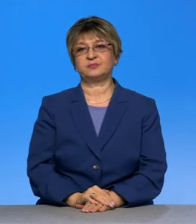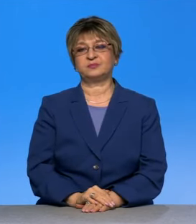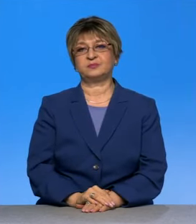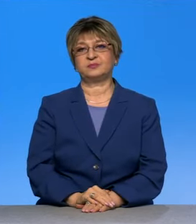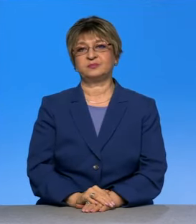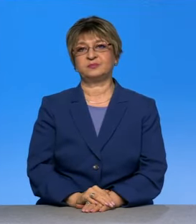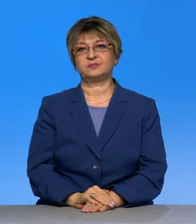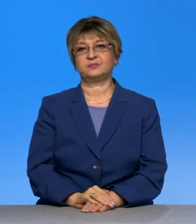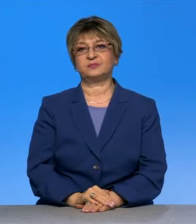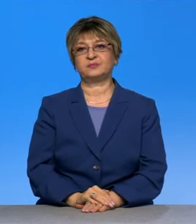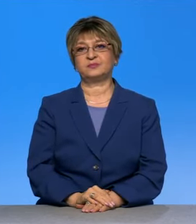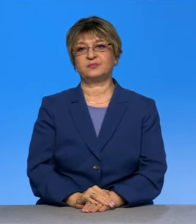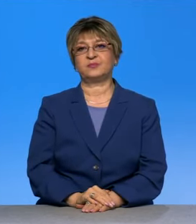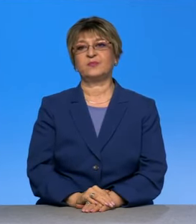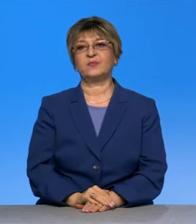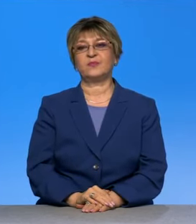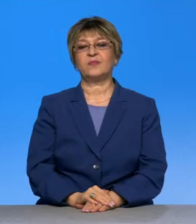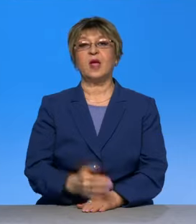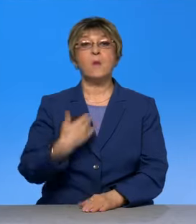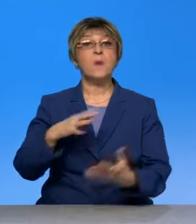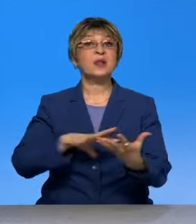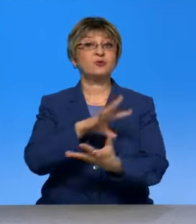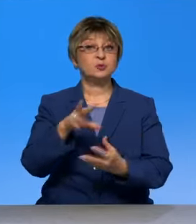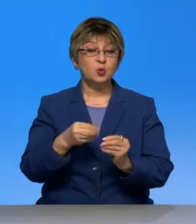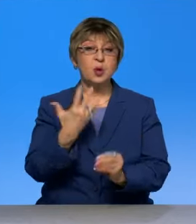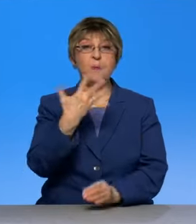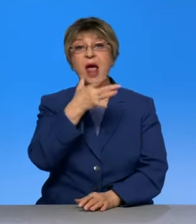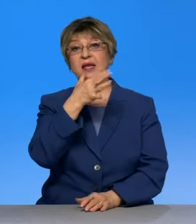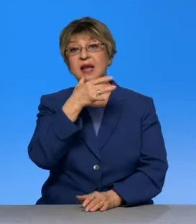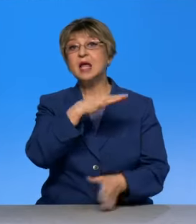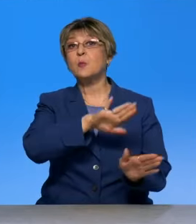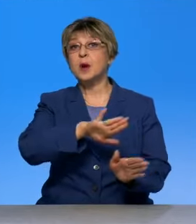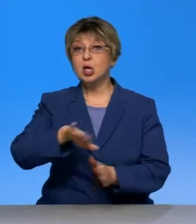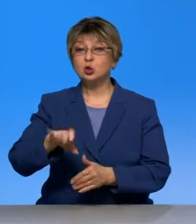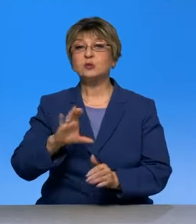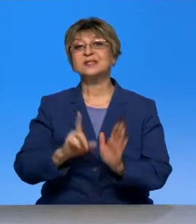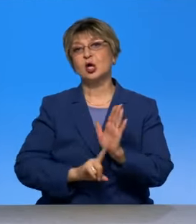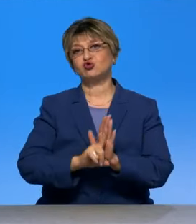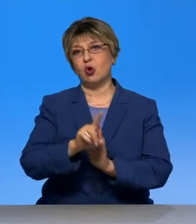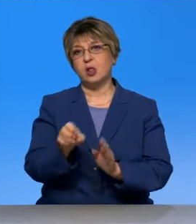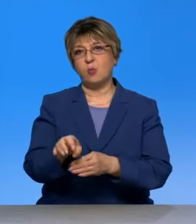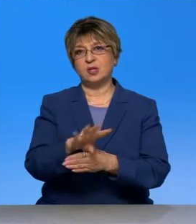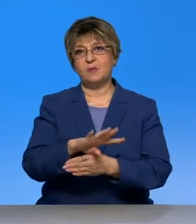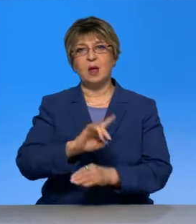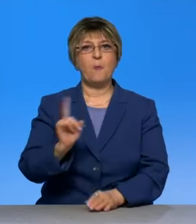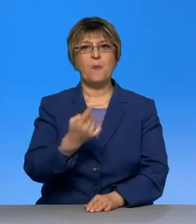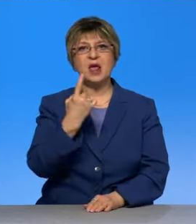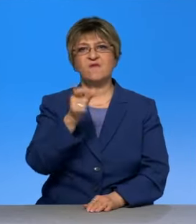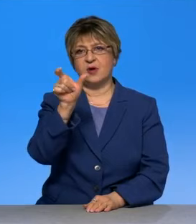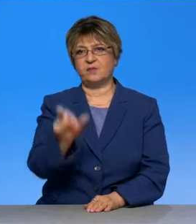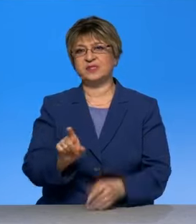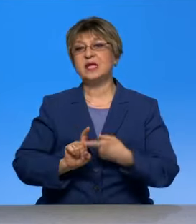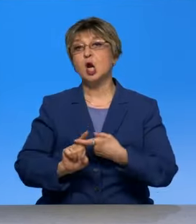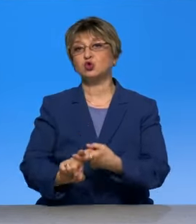Добрый день. Мы подводим итоги, 5 лет прошло с даты начала пандемии, с первого зараженного. А мы